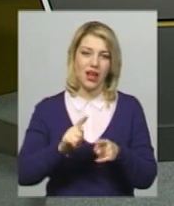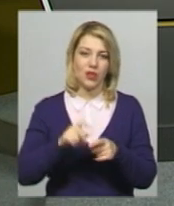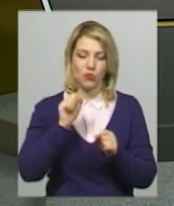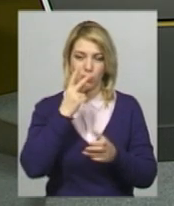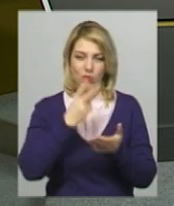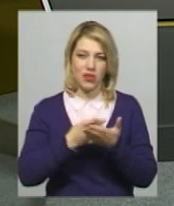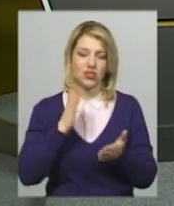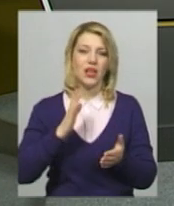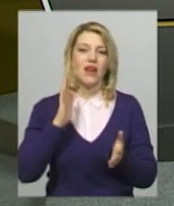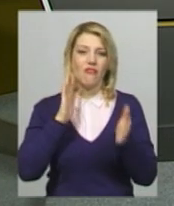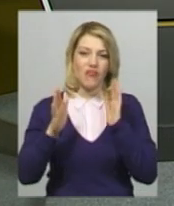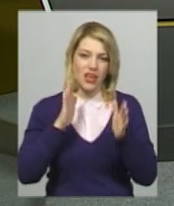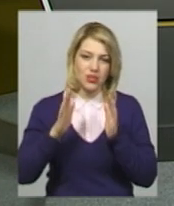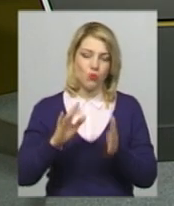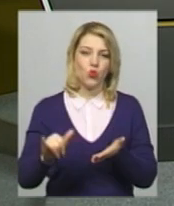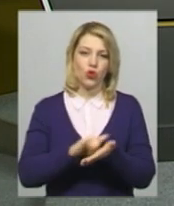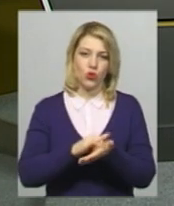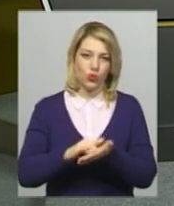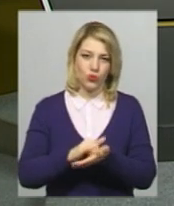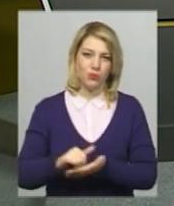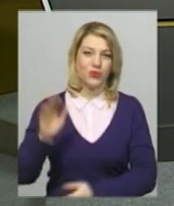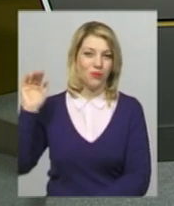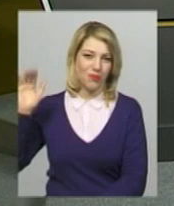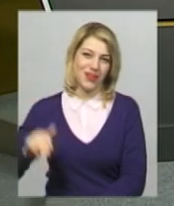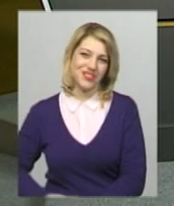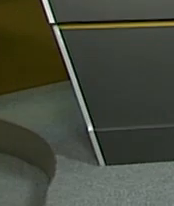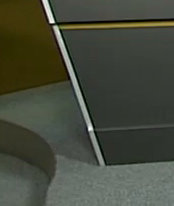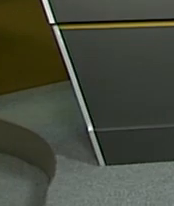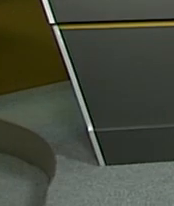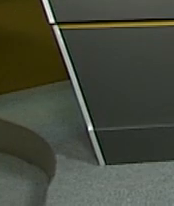на Фейсбук, в мережі Ютуб та на нашому офіційному сайті. До побачення.